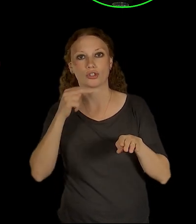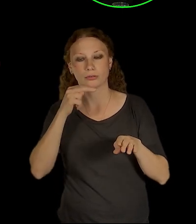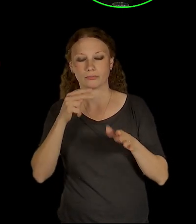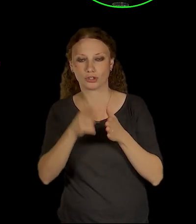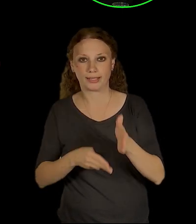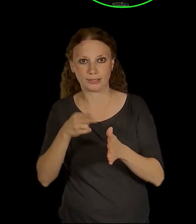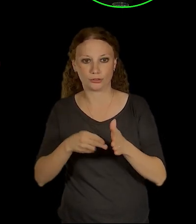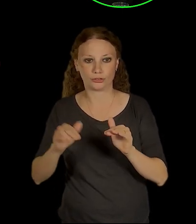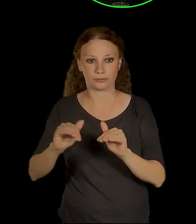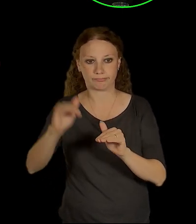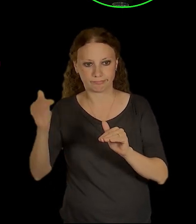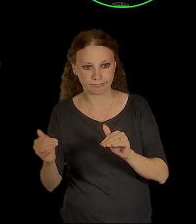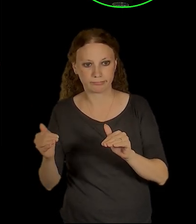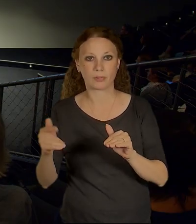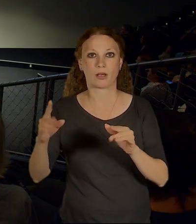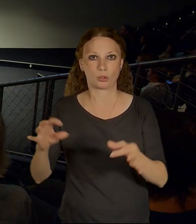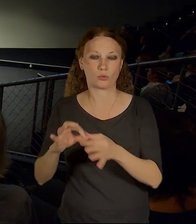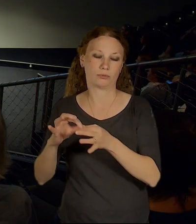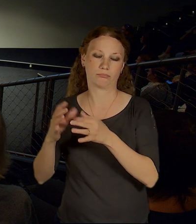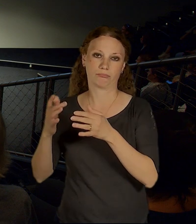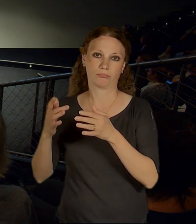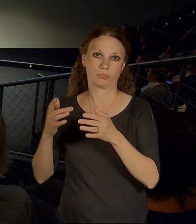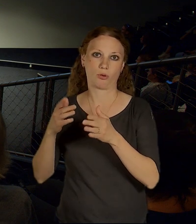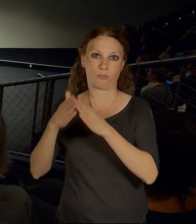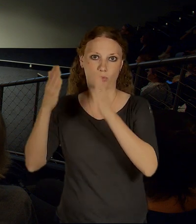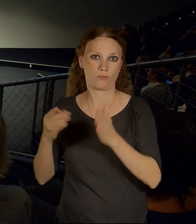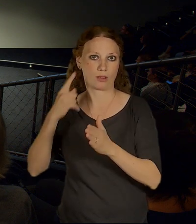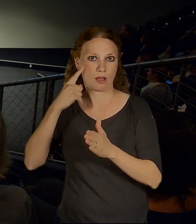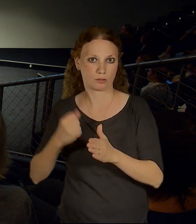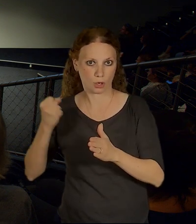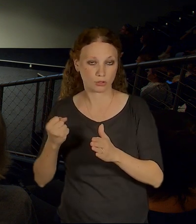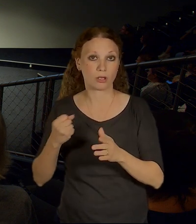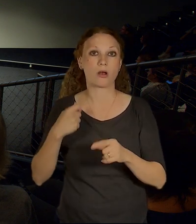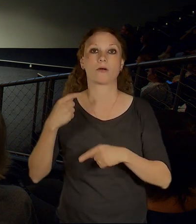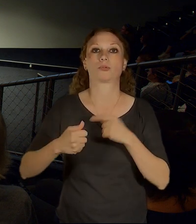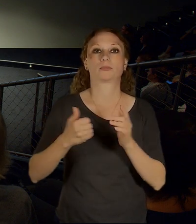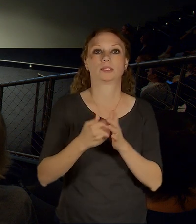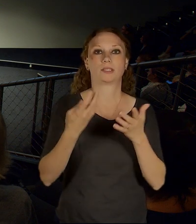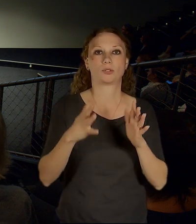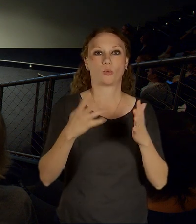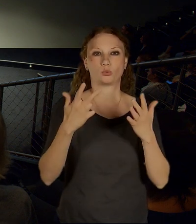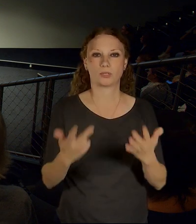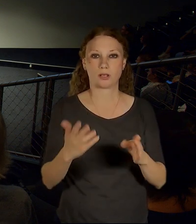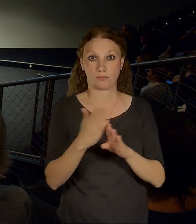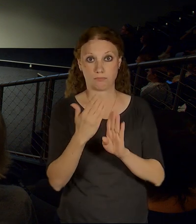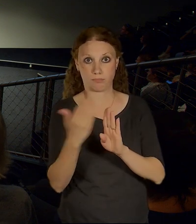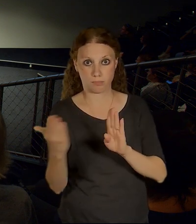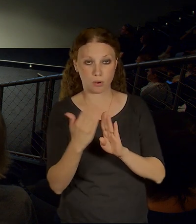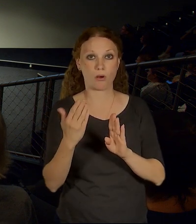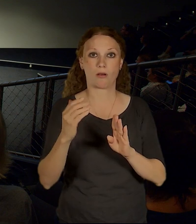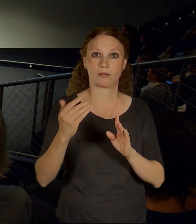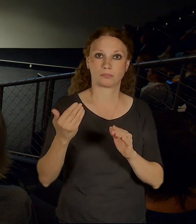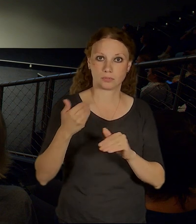svršku, navazující na budovu nádraží. Pak tady v 80. letech přibyla další vrstva metra.